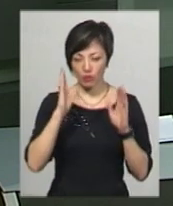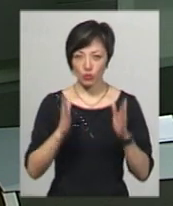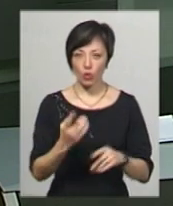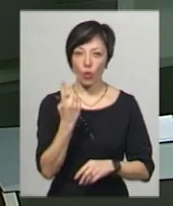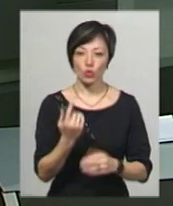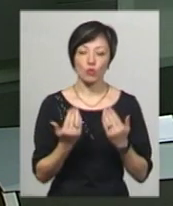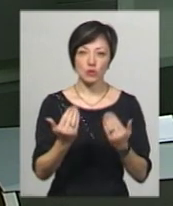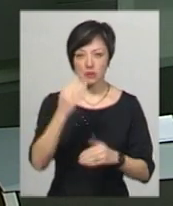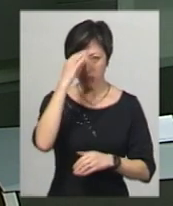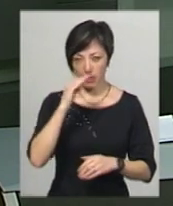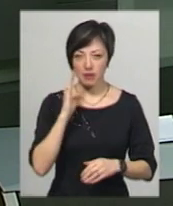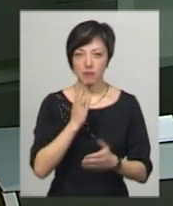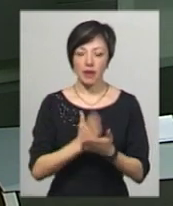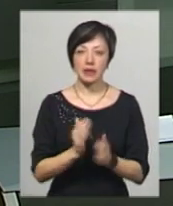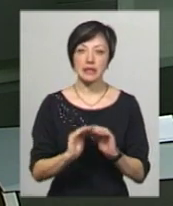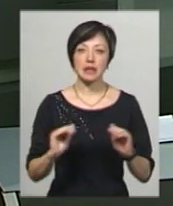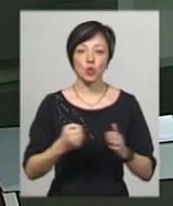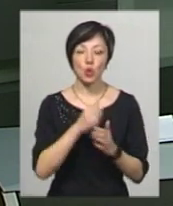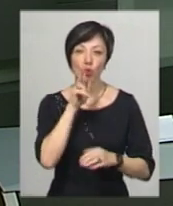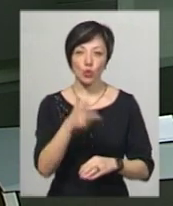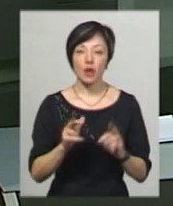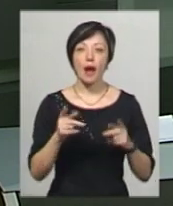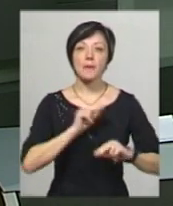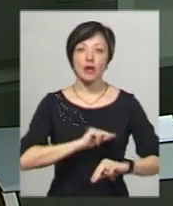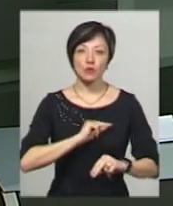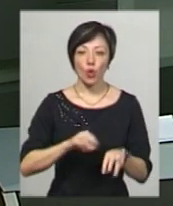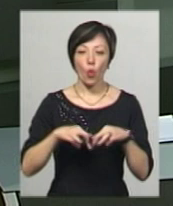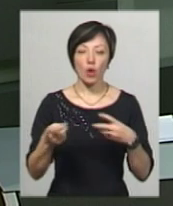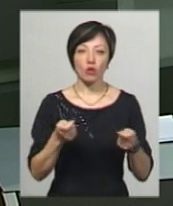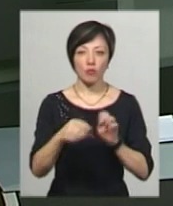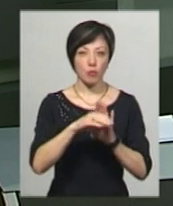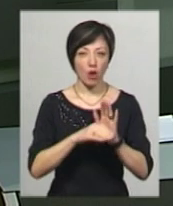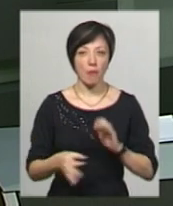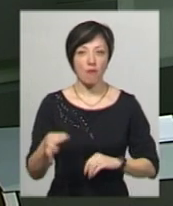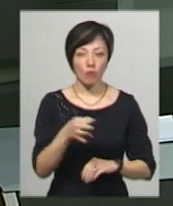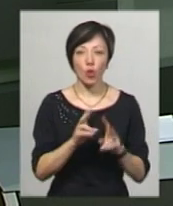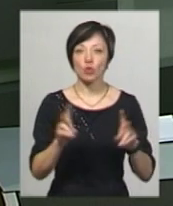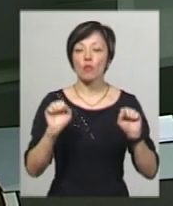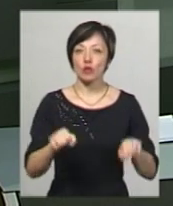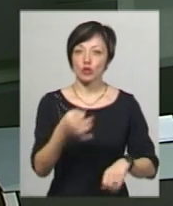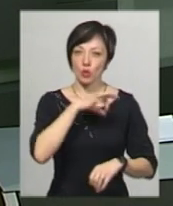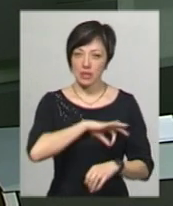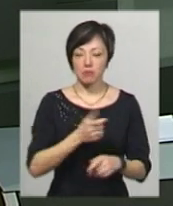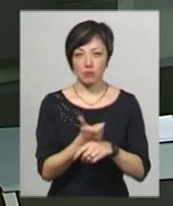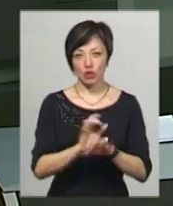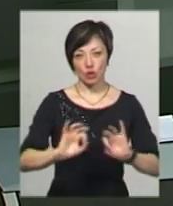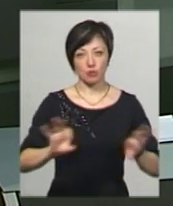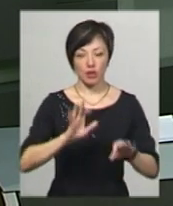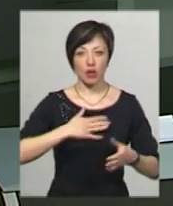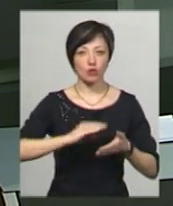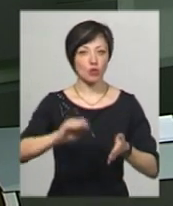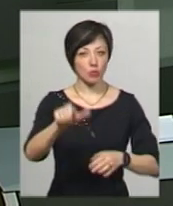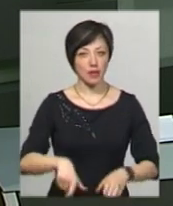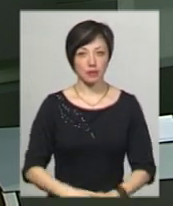одному з батьків, які мають дітей до трьох років. Як працює урядова програма на Хмельниччині, хто нею може скористатись, більше розповість